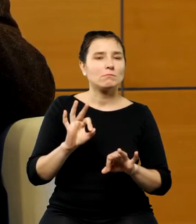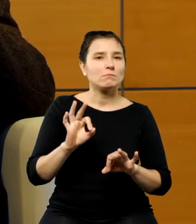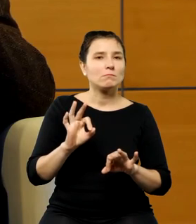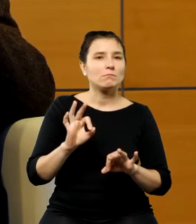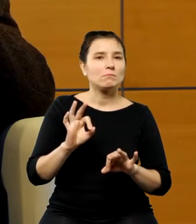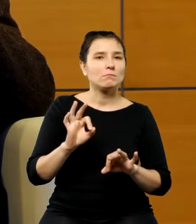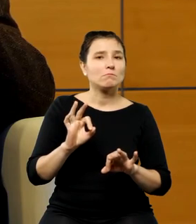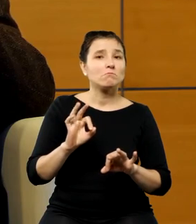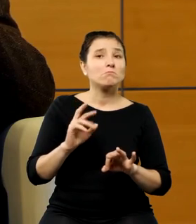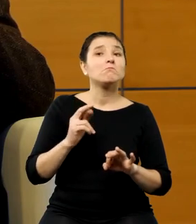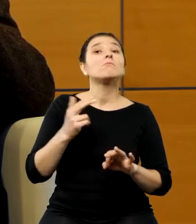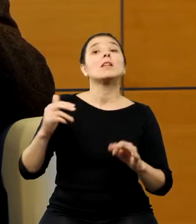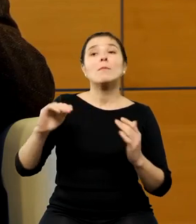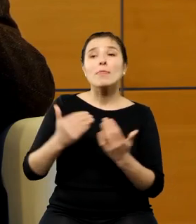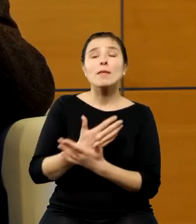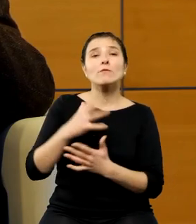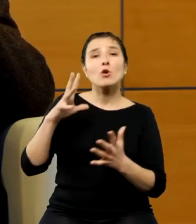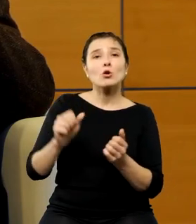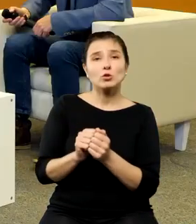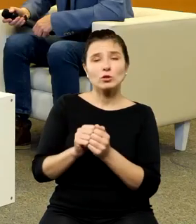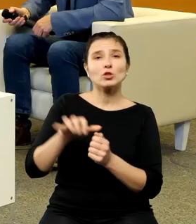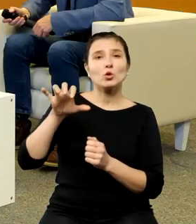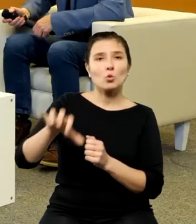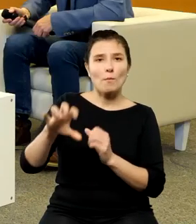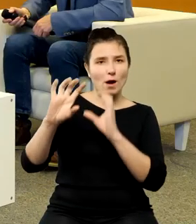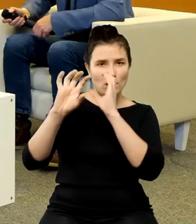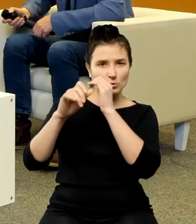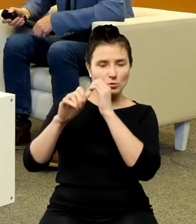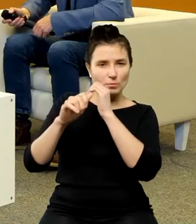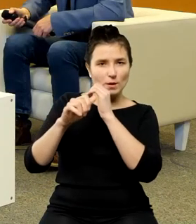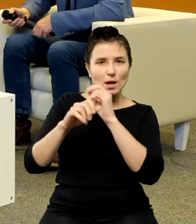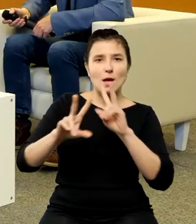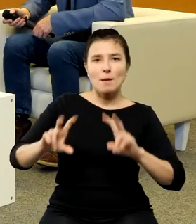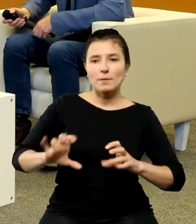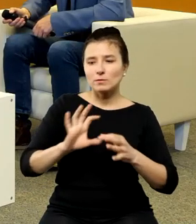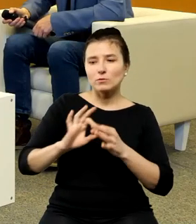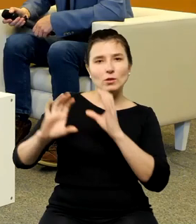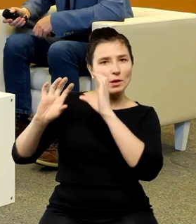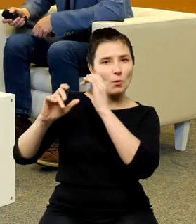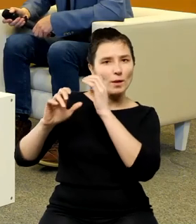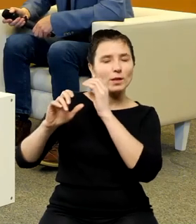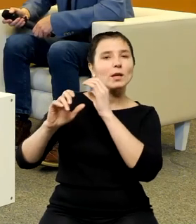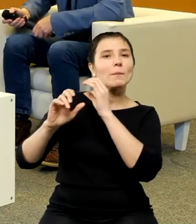najnowsze osiągnięcia z historii astronomii w badaniach dotyczących Kopernika i